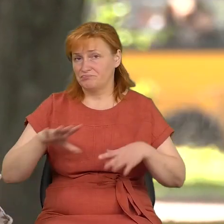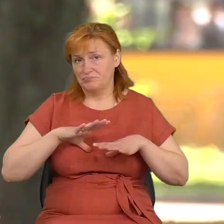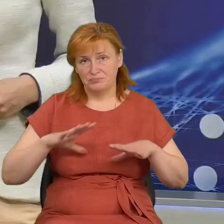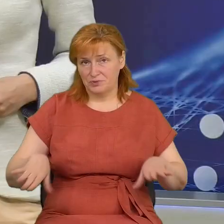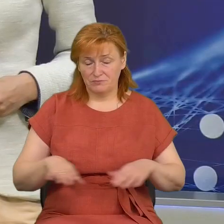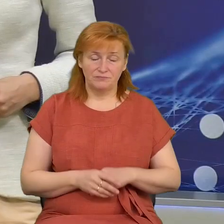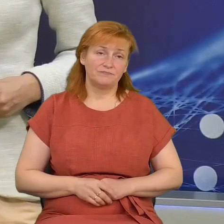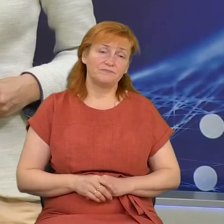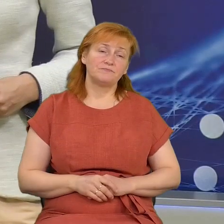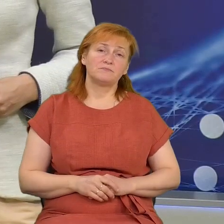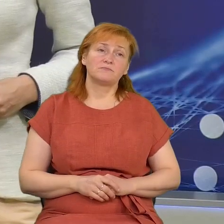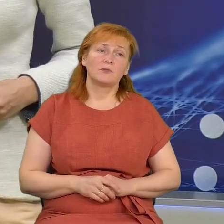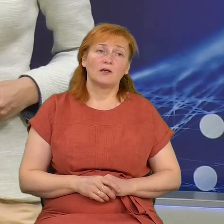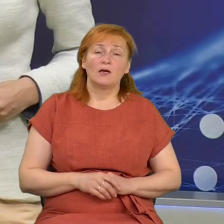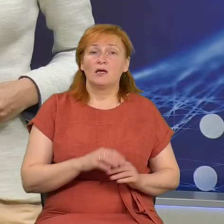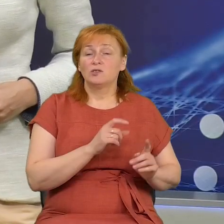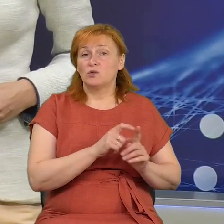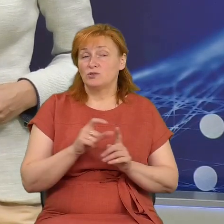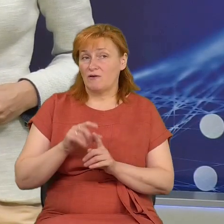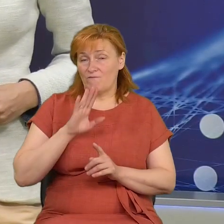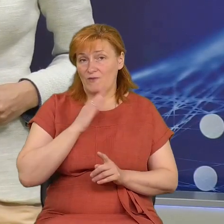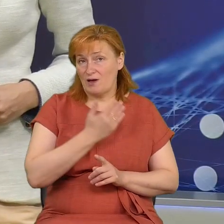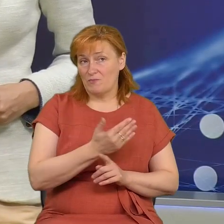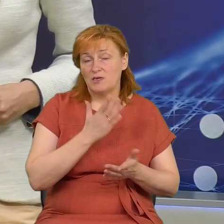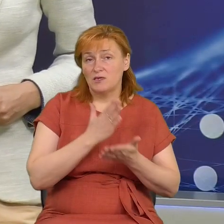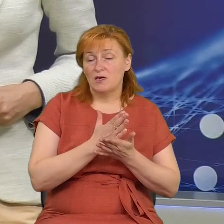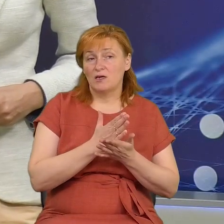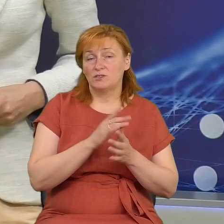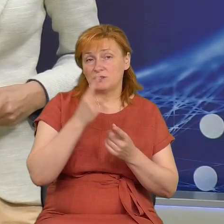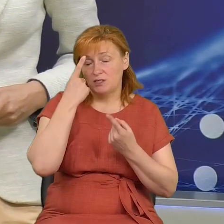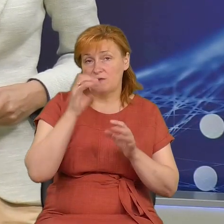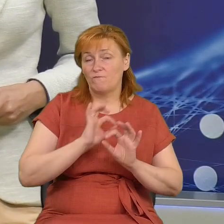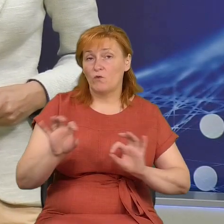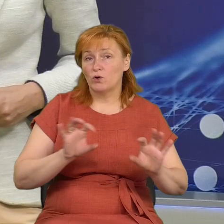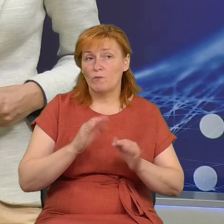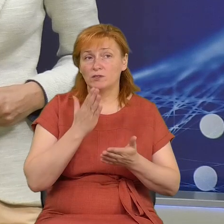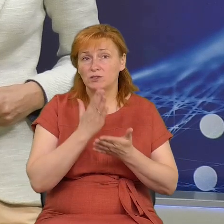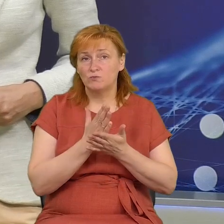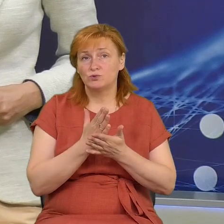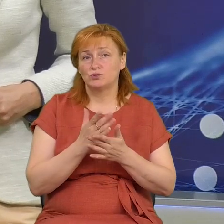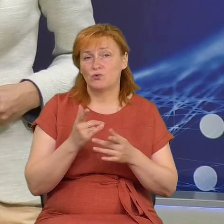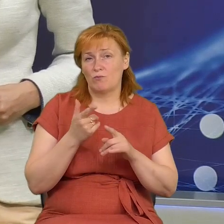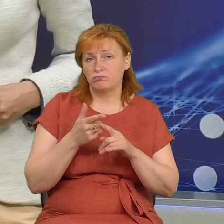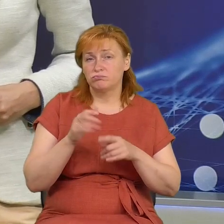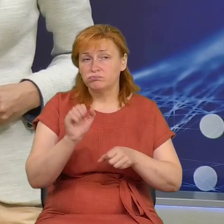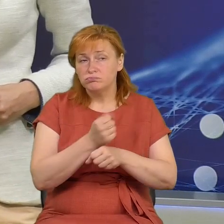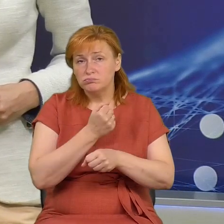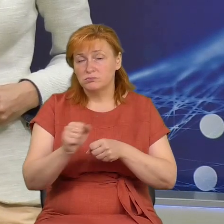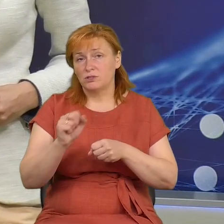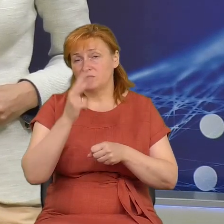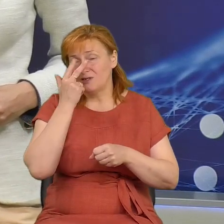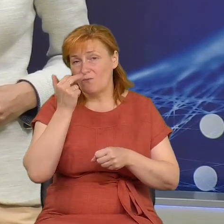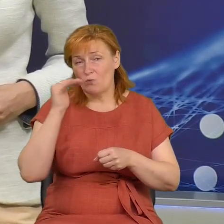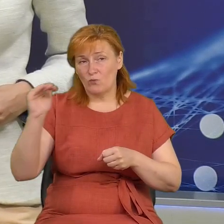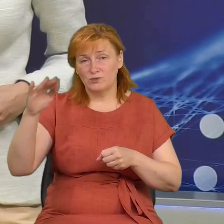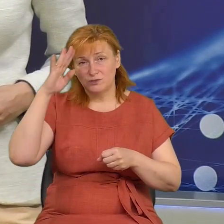За словами Анастасії Грець, є інформація про причетність до бійки неповнолітнього хлопця. Підозру поки